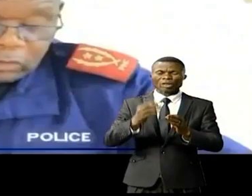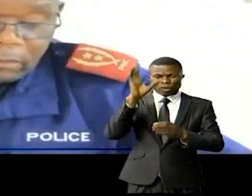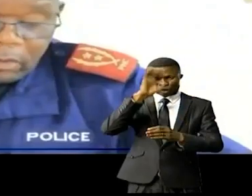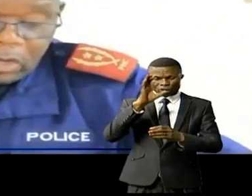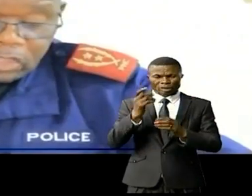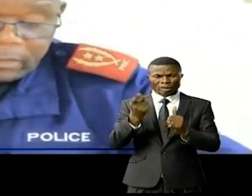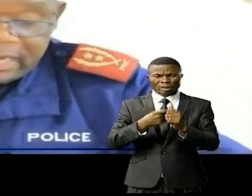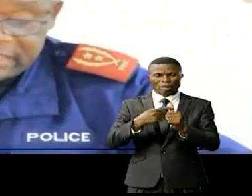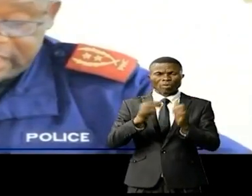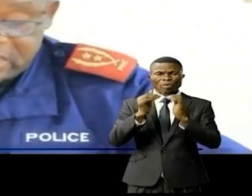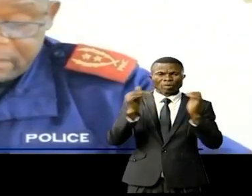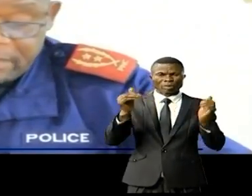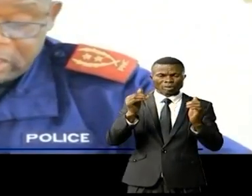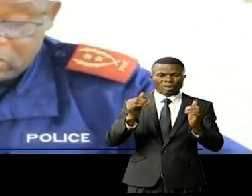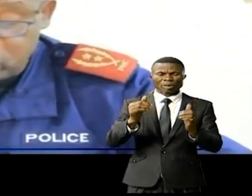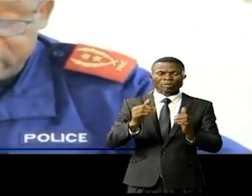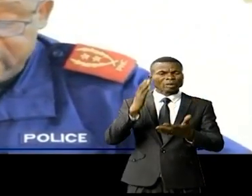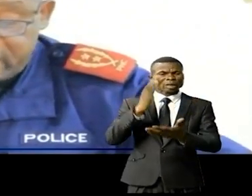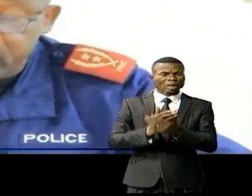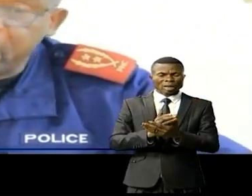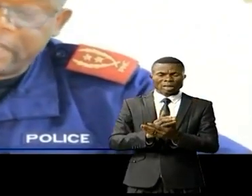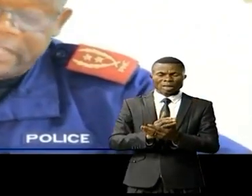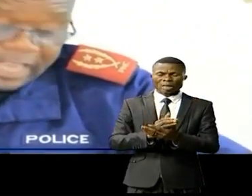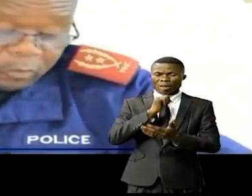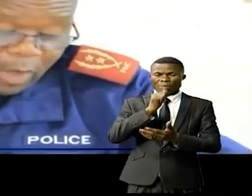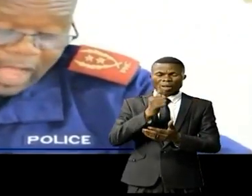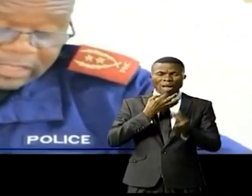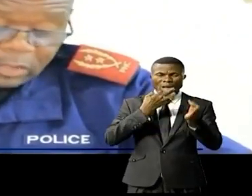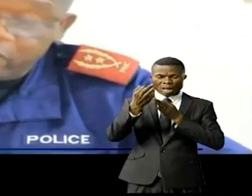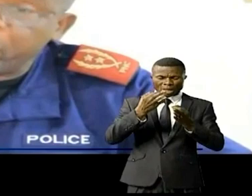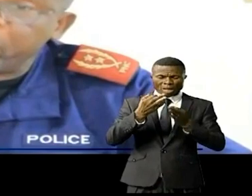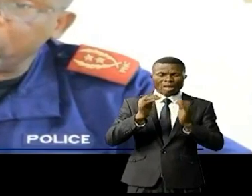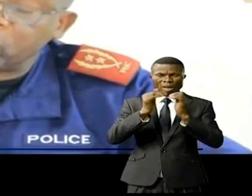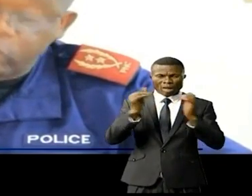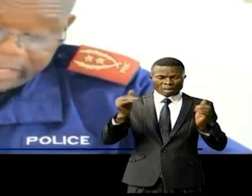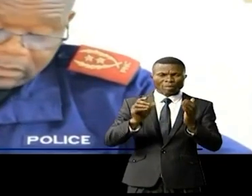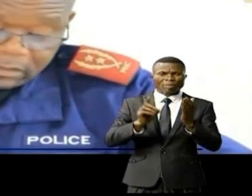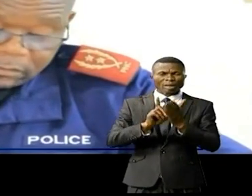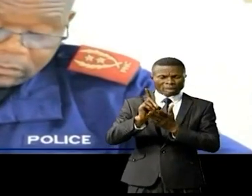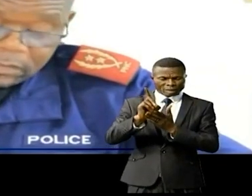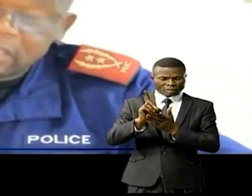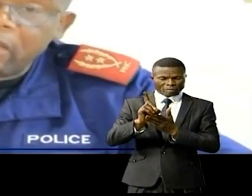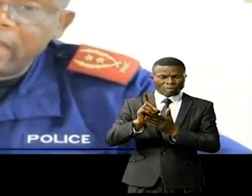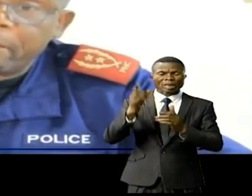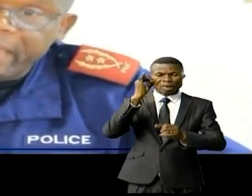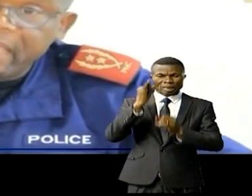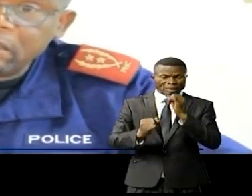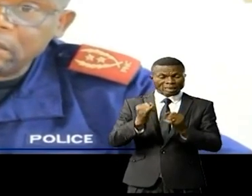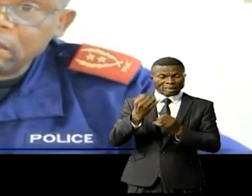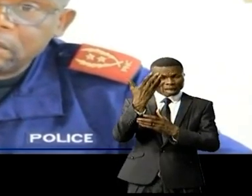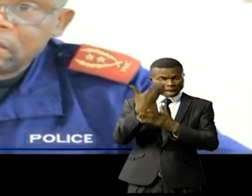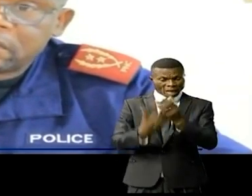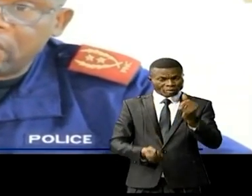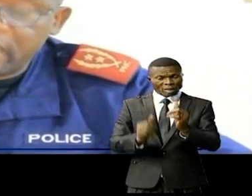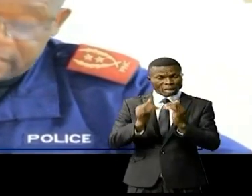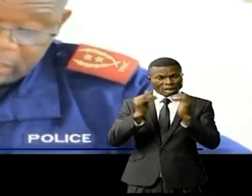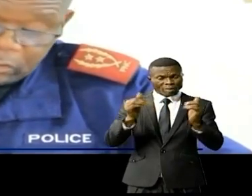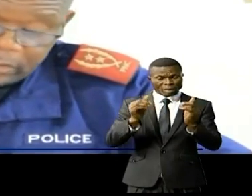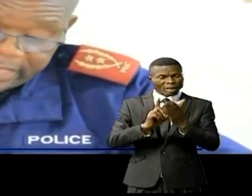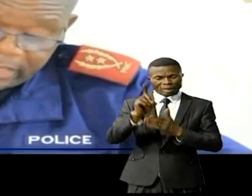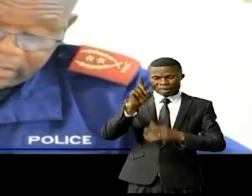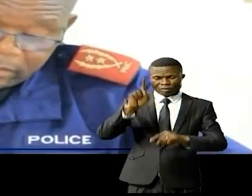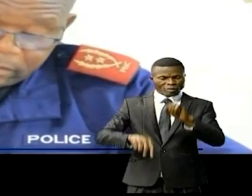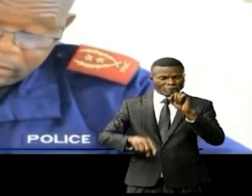Personnellement, je ne lasserai jamais de souligner qu'il ne peut y avoir de développement d'Ituri sans la paix, sans la